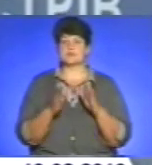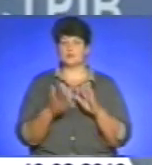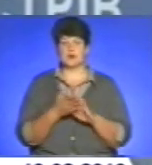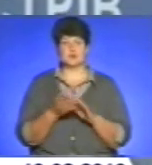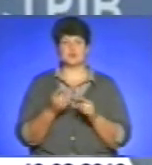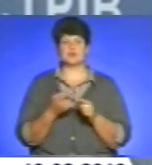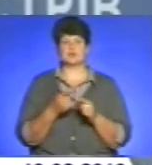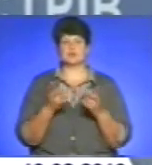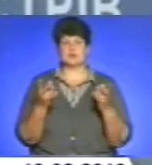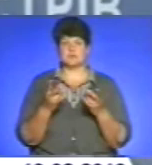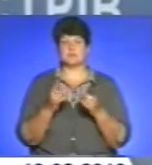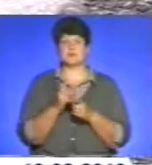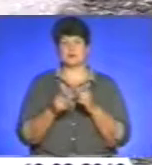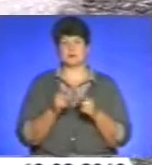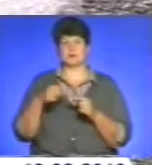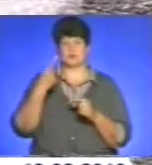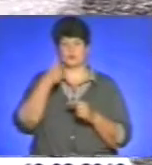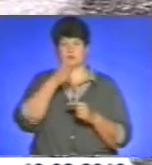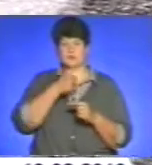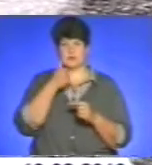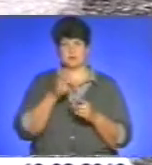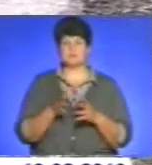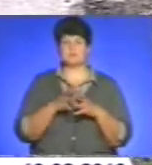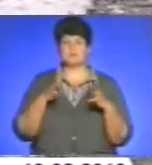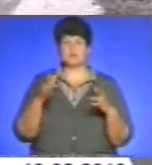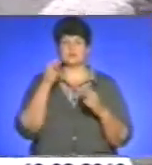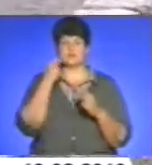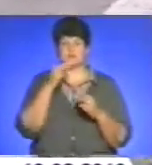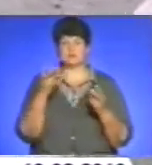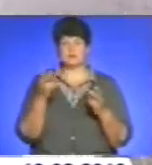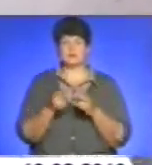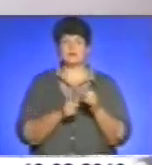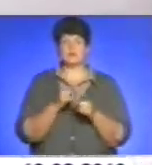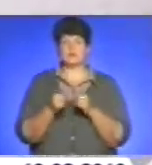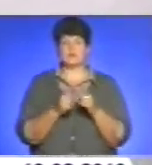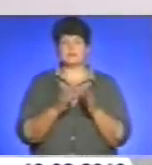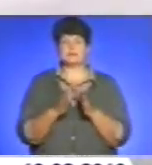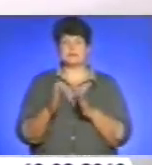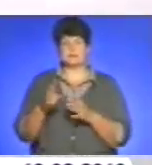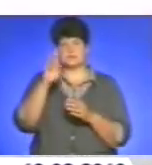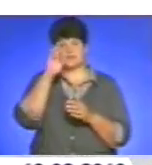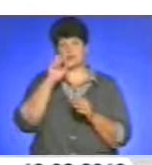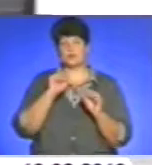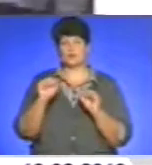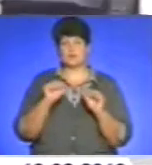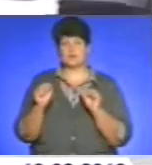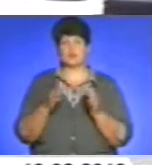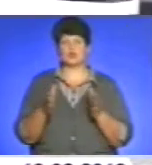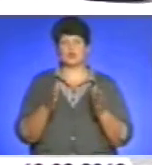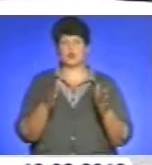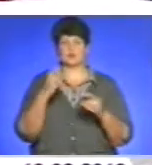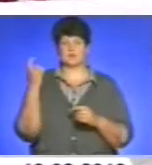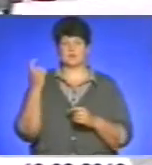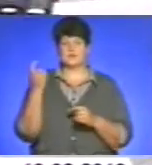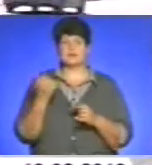треба змінювати і буде наступного року. Задля більшої ефективності роботи планують реформувати систему Державного управління дорожнім господарством.